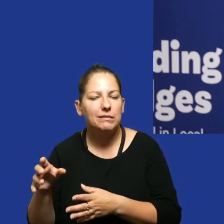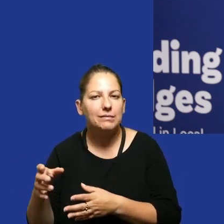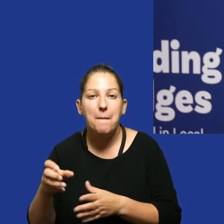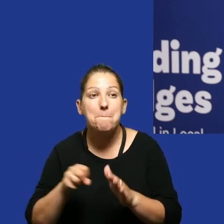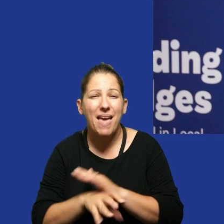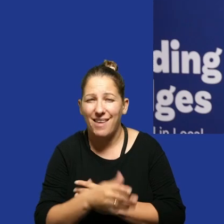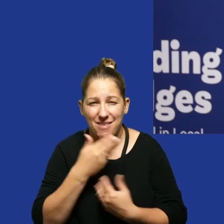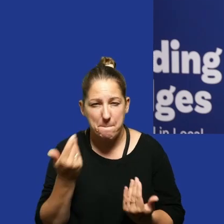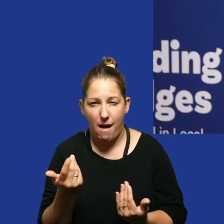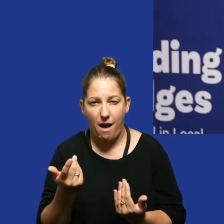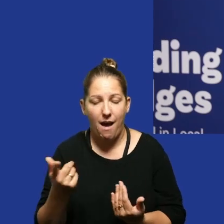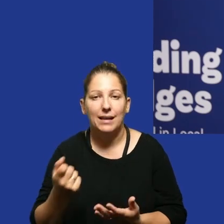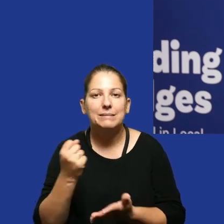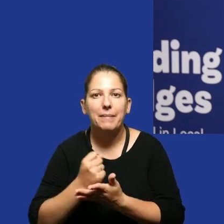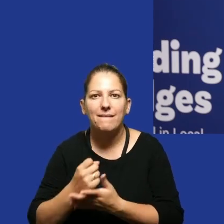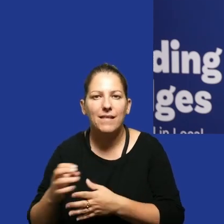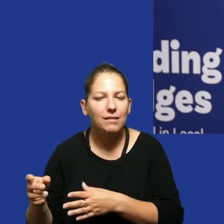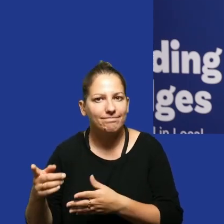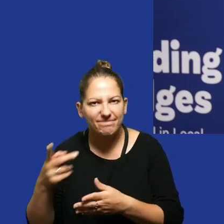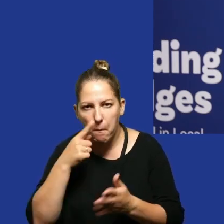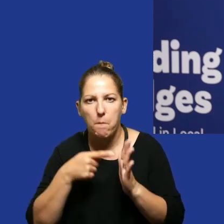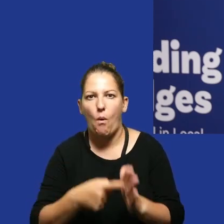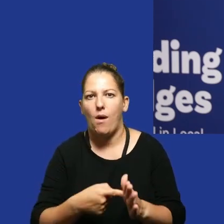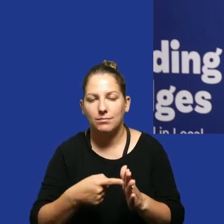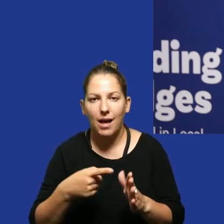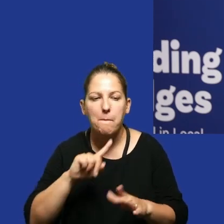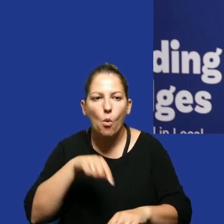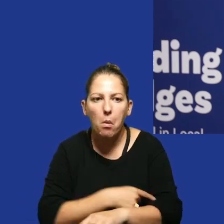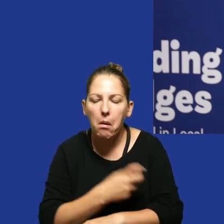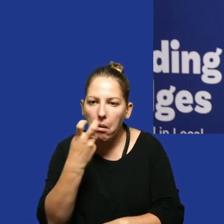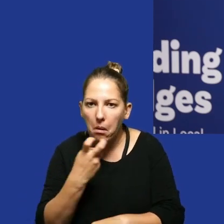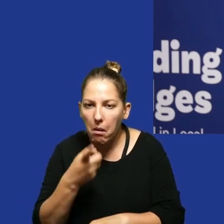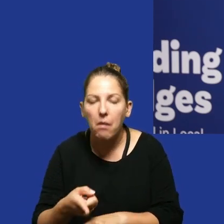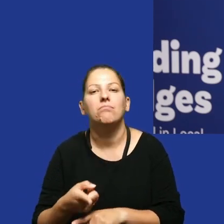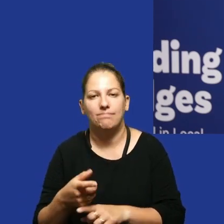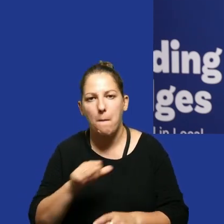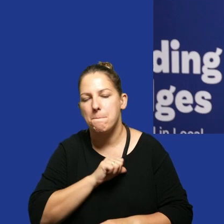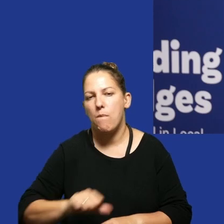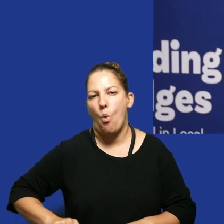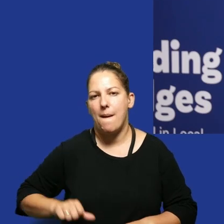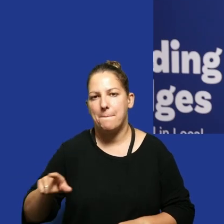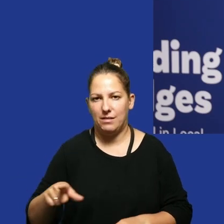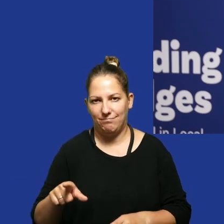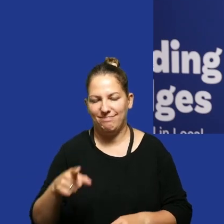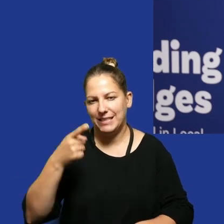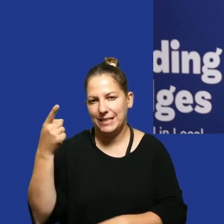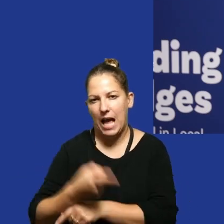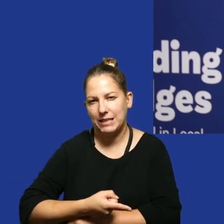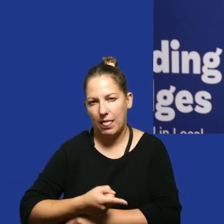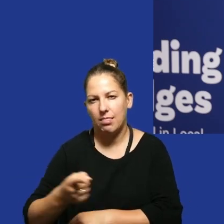ma mediów. Ileś tam spraw wyciągnął na wierzch. Prokuratura się zainteresowała i burmistrz został skazany.